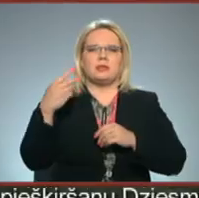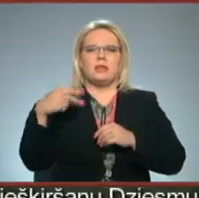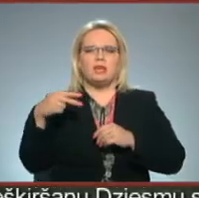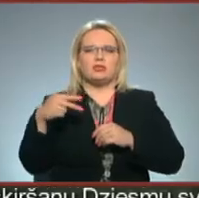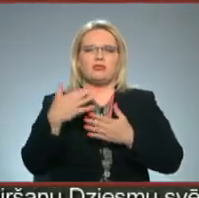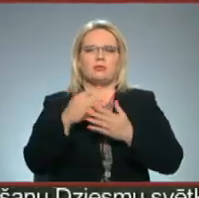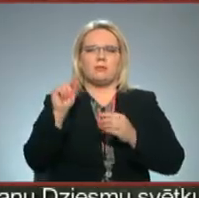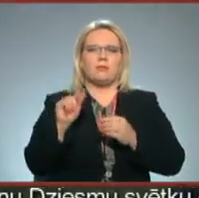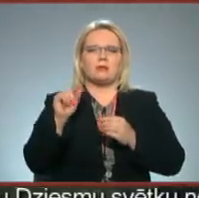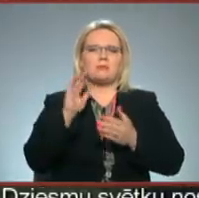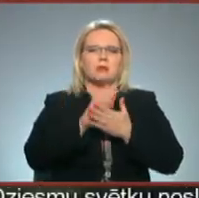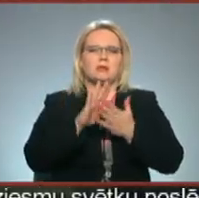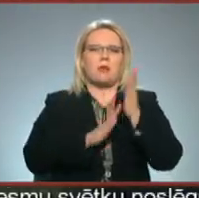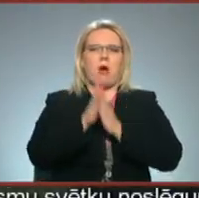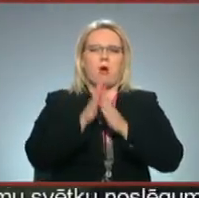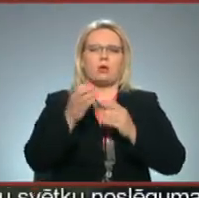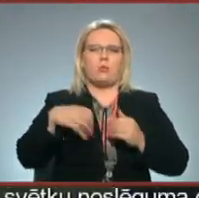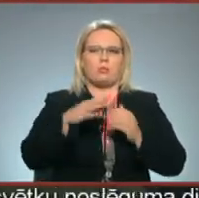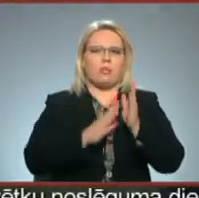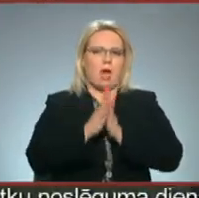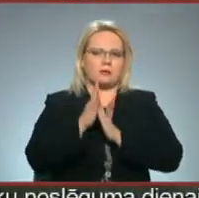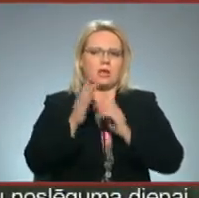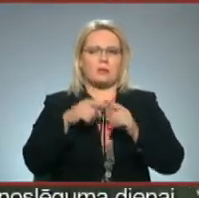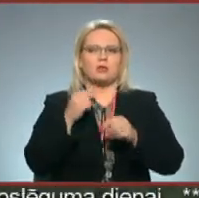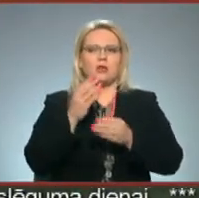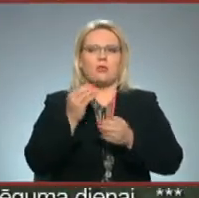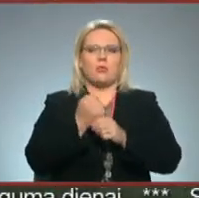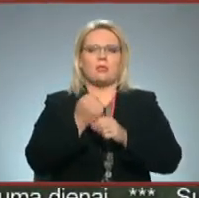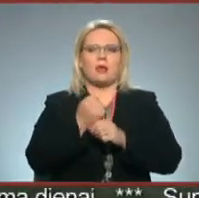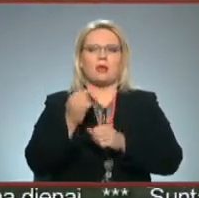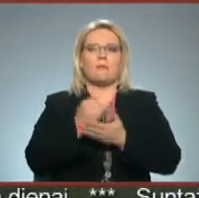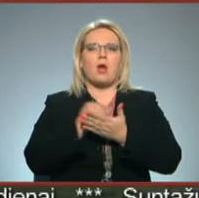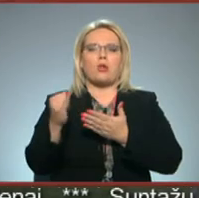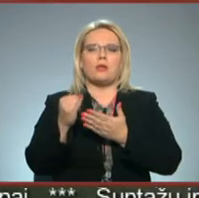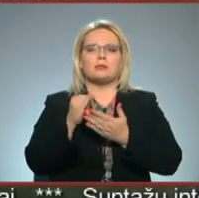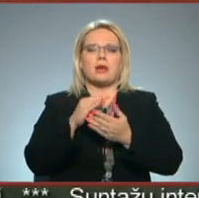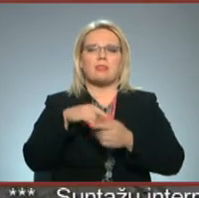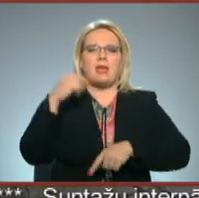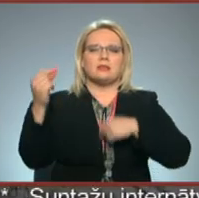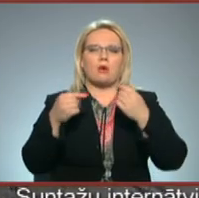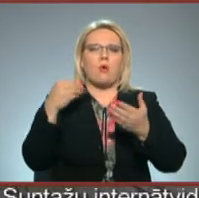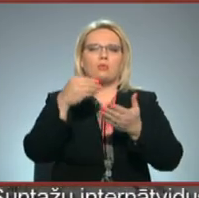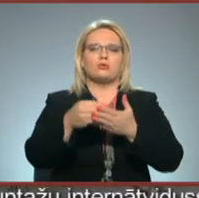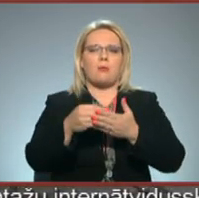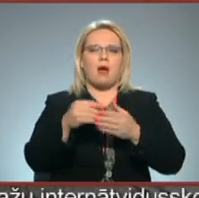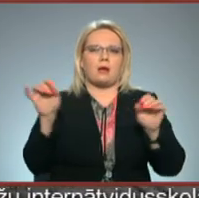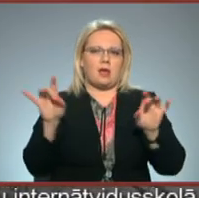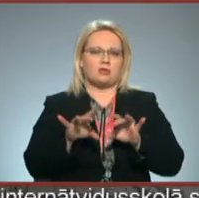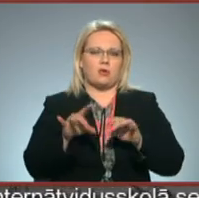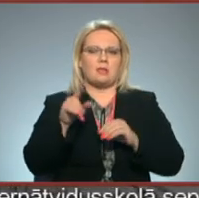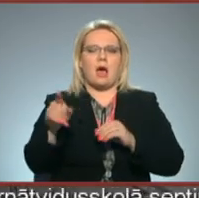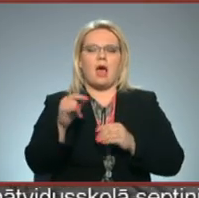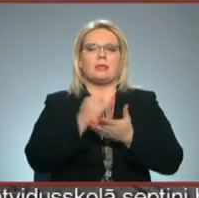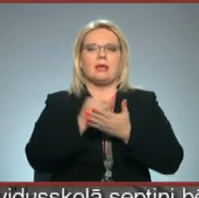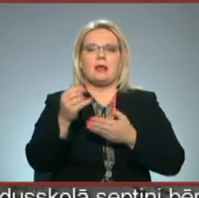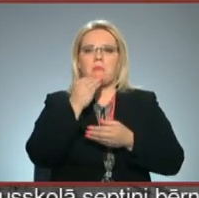pazīstama augļu un dārsiņu. Un tirgošanai nodara arī bioloģiskās nezāles, lapratus perkrestorāni. Un tam, ka bioloģiskā pārtika ir